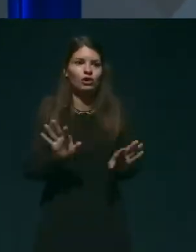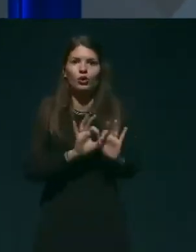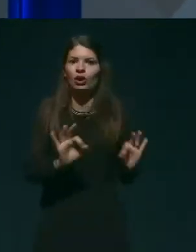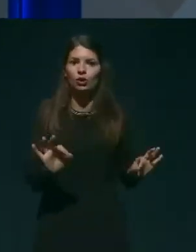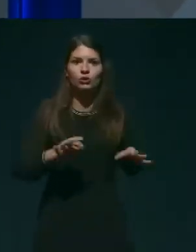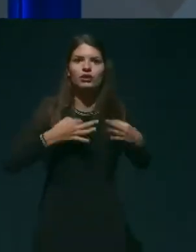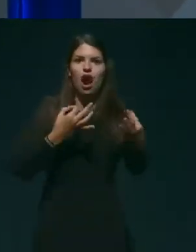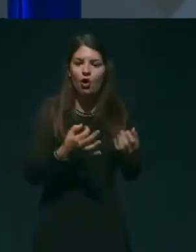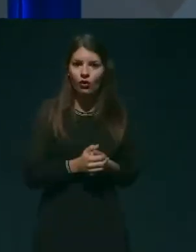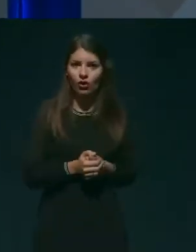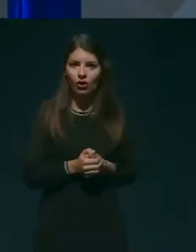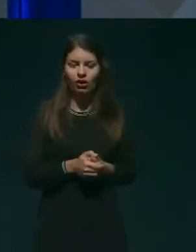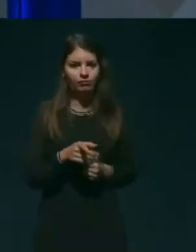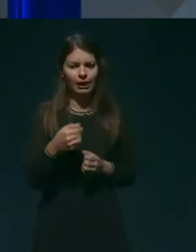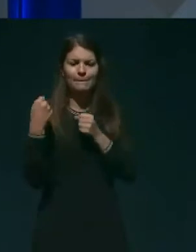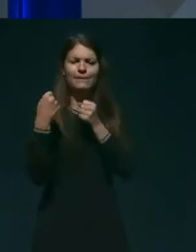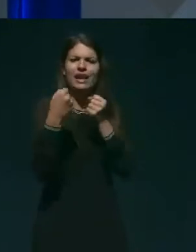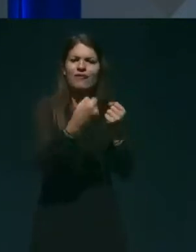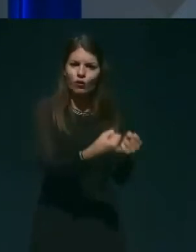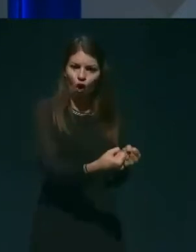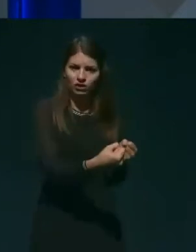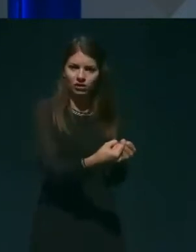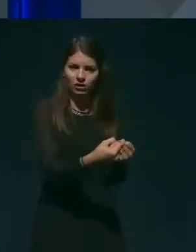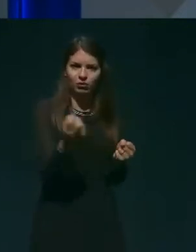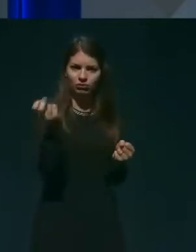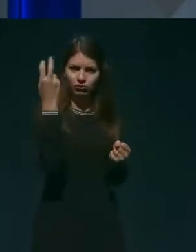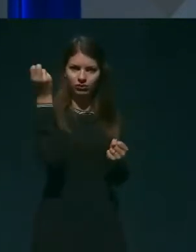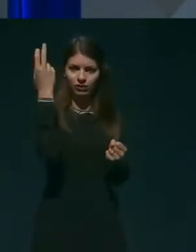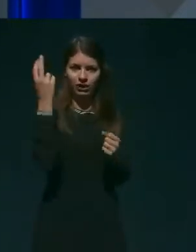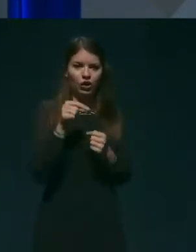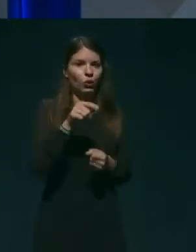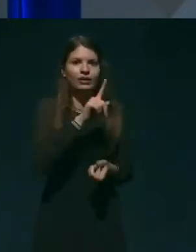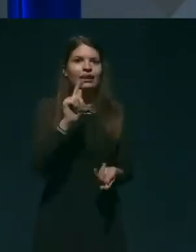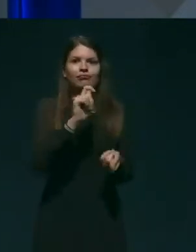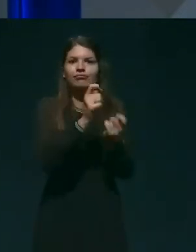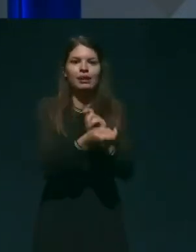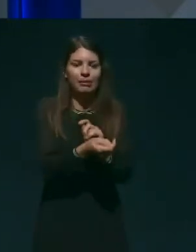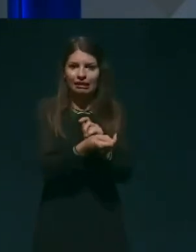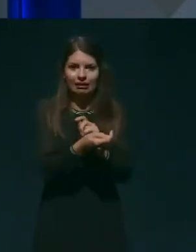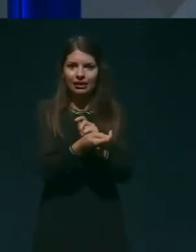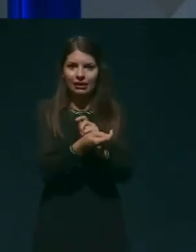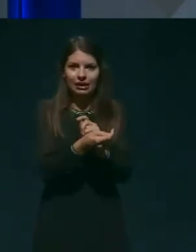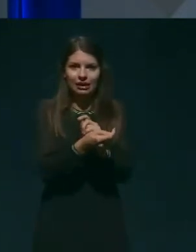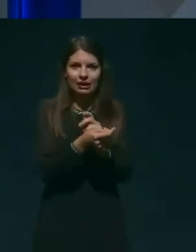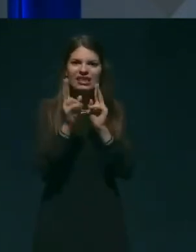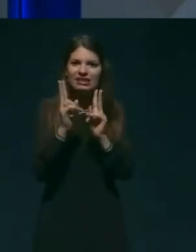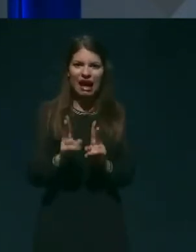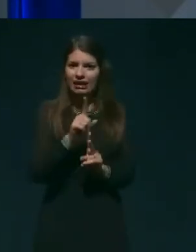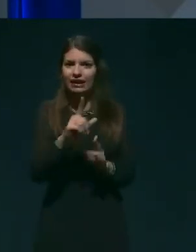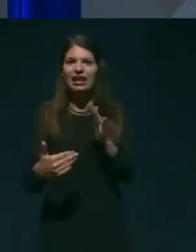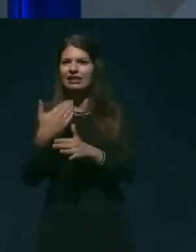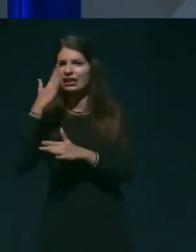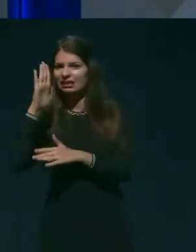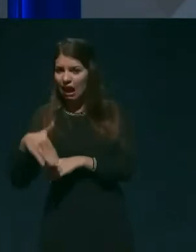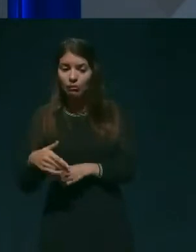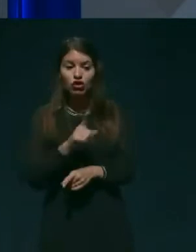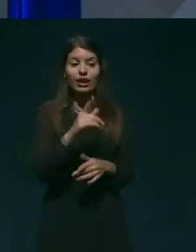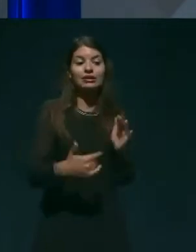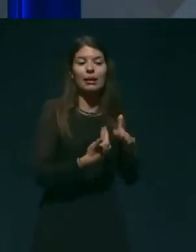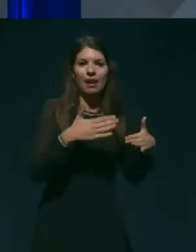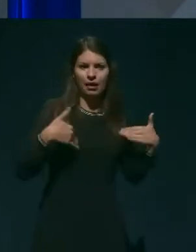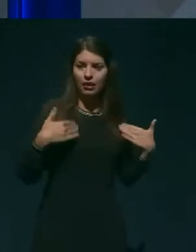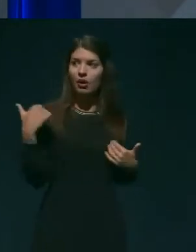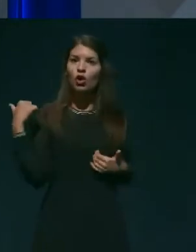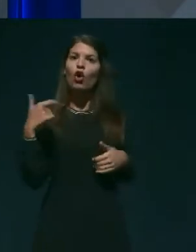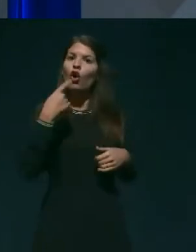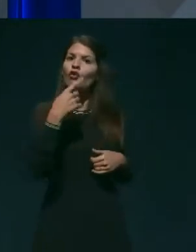bolnico, vziroma zdravljenje v bolnici, pogosto ne spremenizi, da zdravljenja. Ne za starga, ne za mladega. Govorimo za ščeti neokuženih stanovalcev